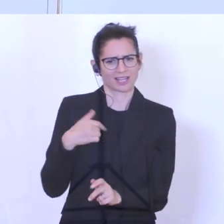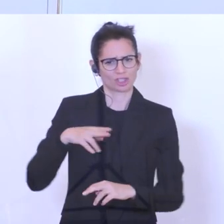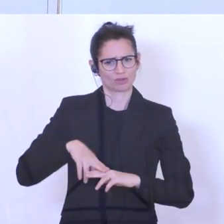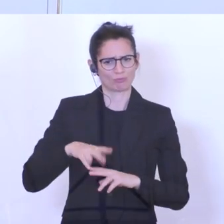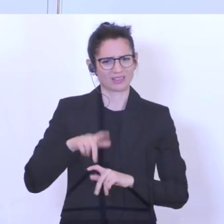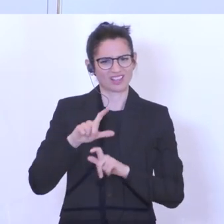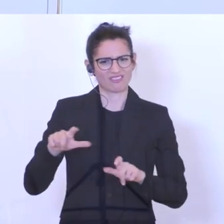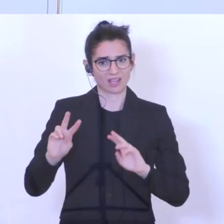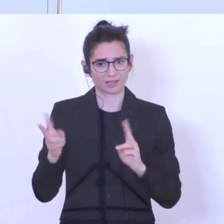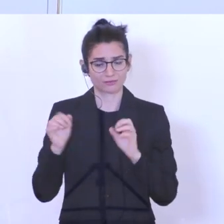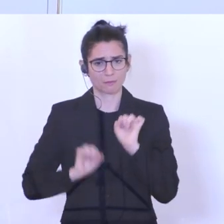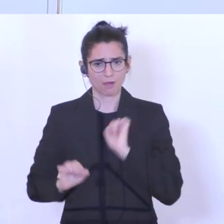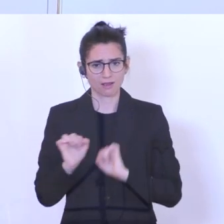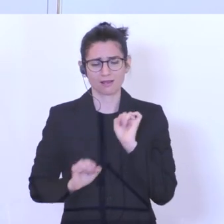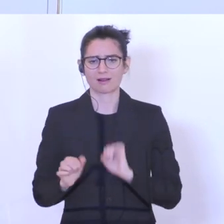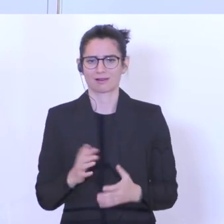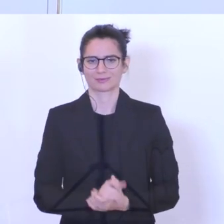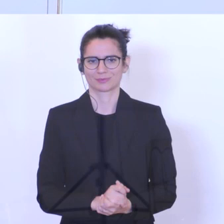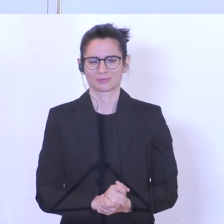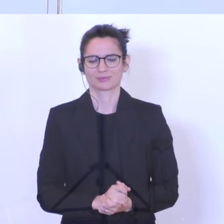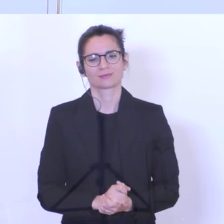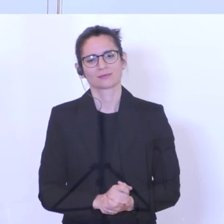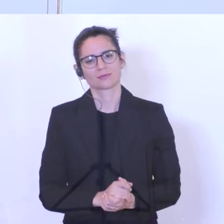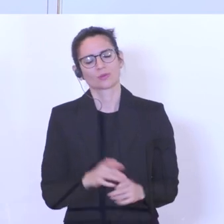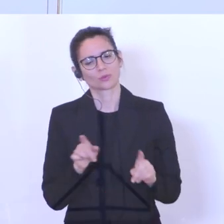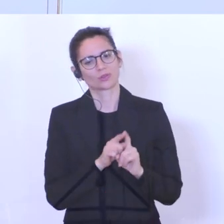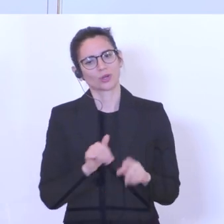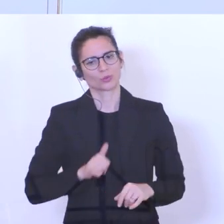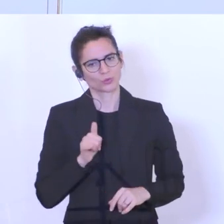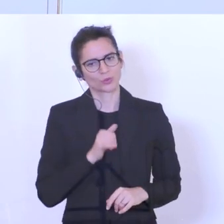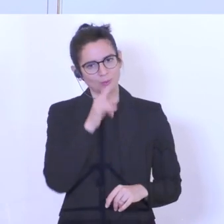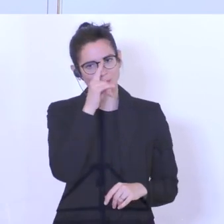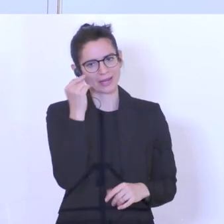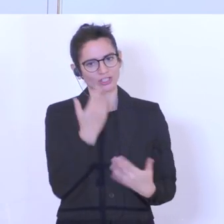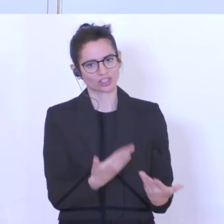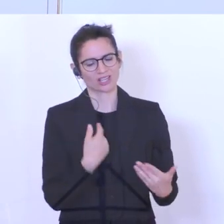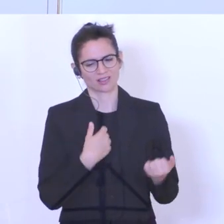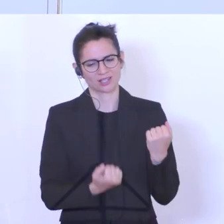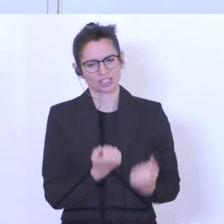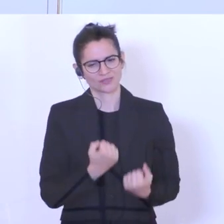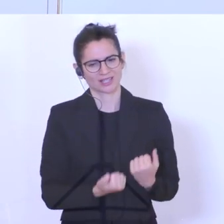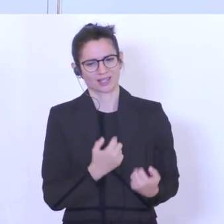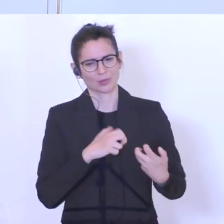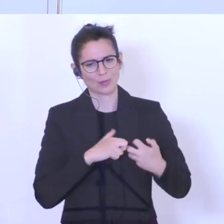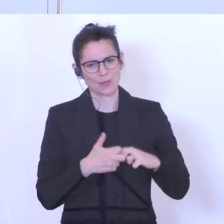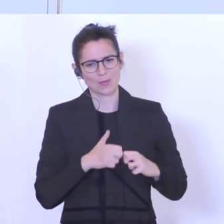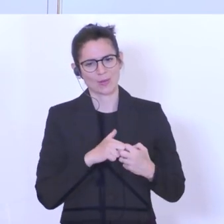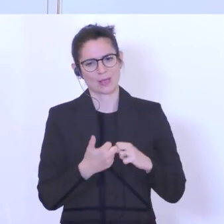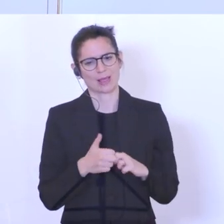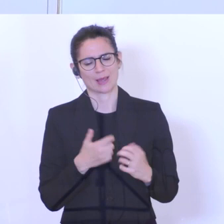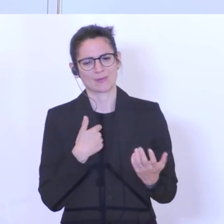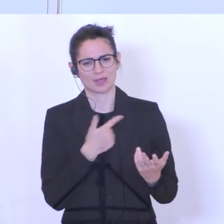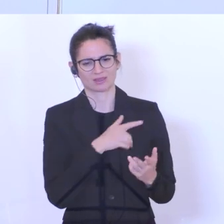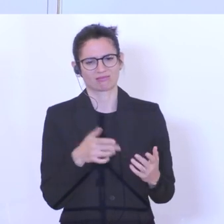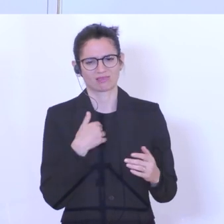Fachkräftemangel kommt und als erster Linie, dass diese jungen Menschen Schwierigkeiten haben beim Start